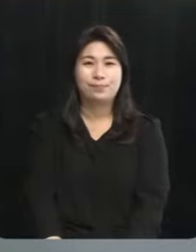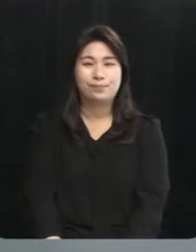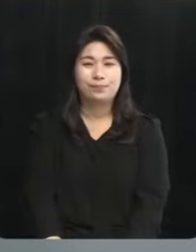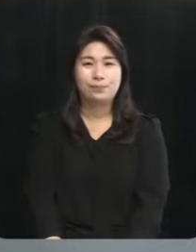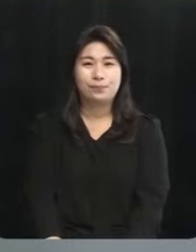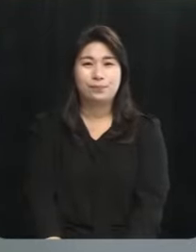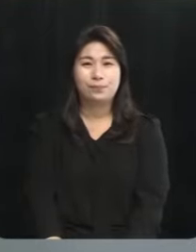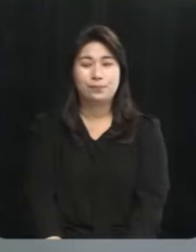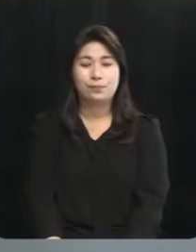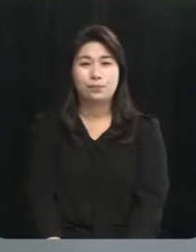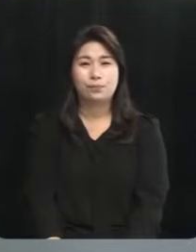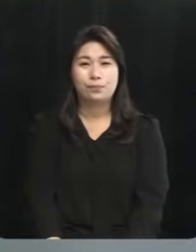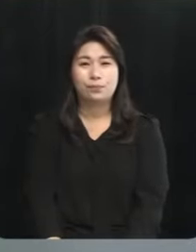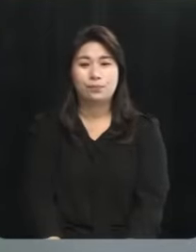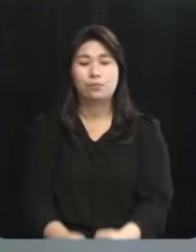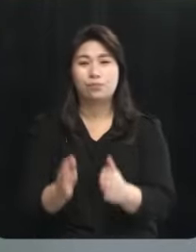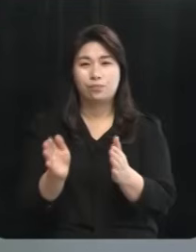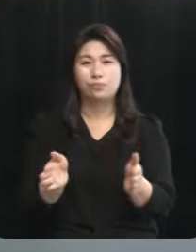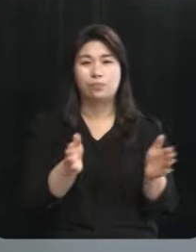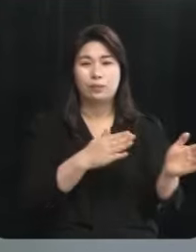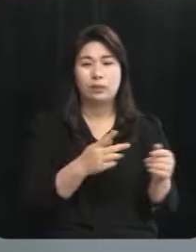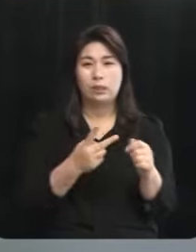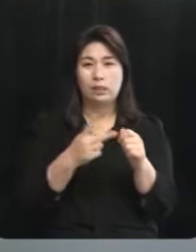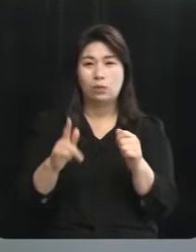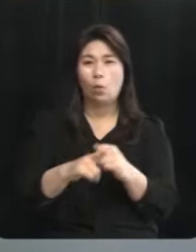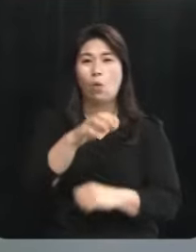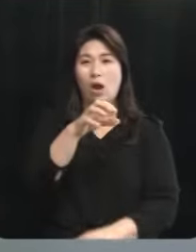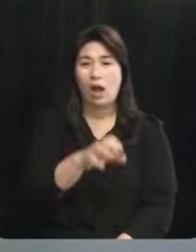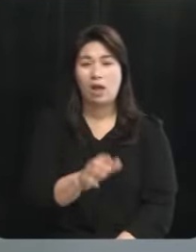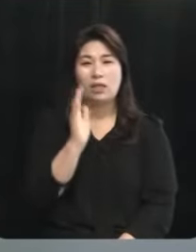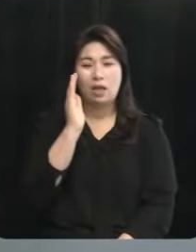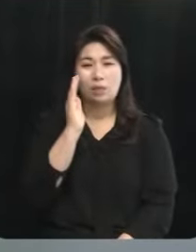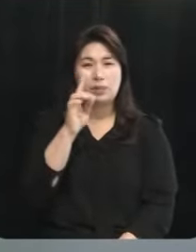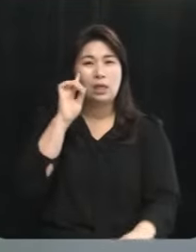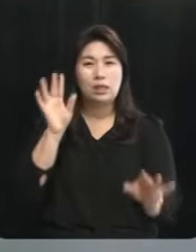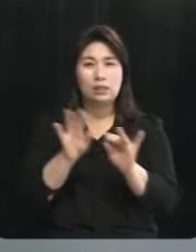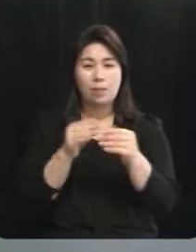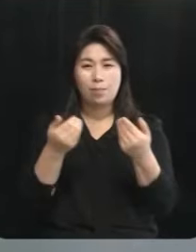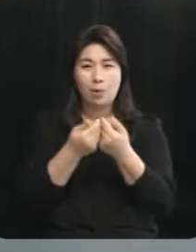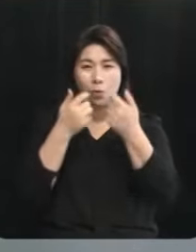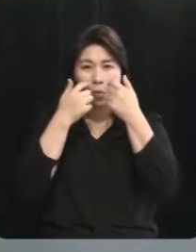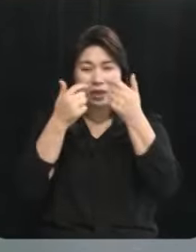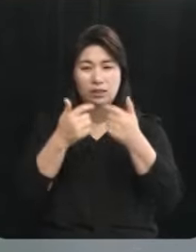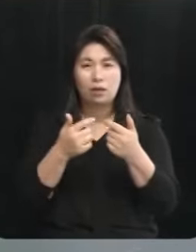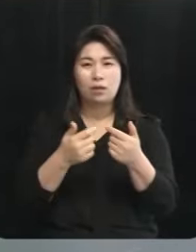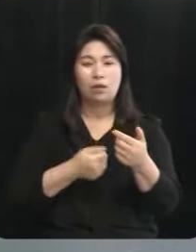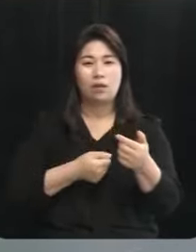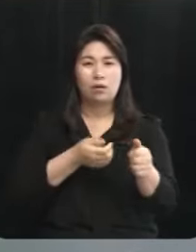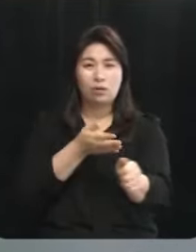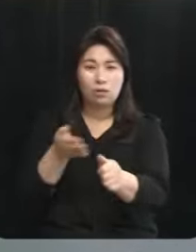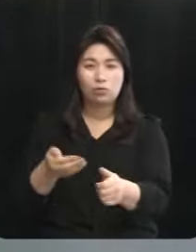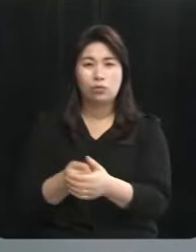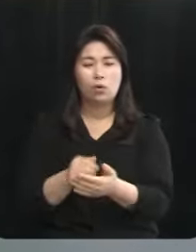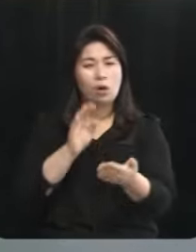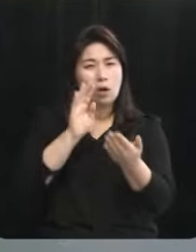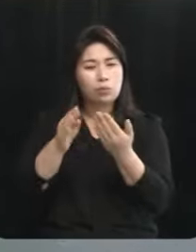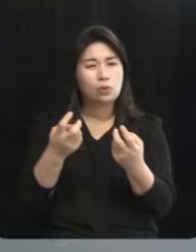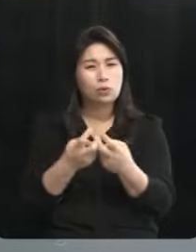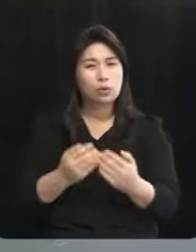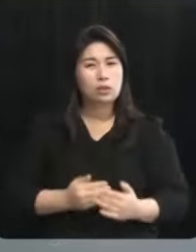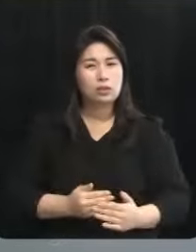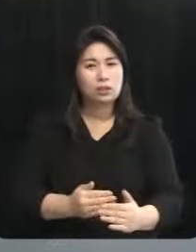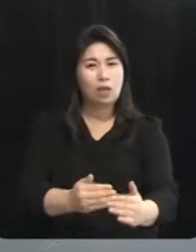다음 현안은 제주 제2공항입니다 찬반을 명확히 밝혀주시고요 앞으로 어떻게 진행이